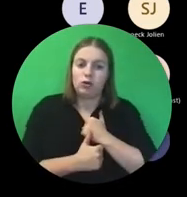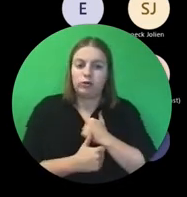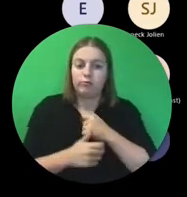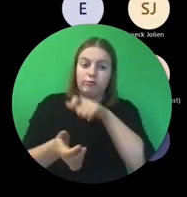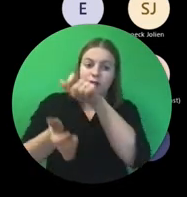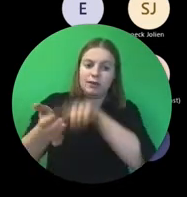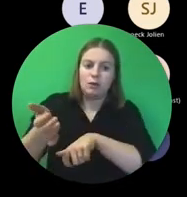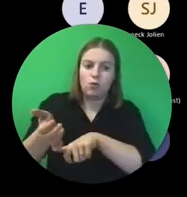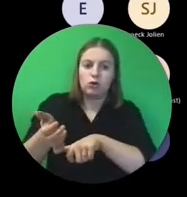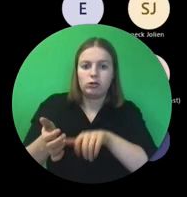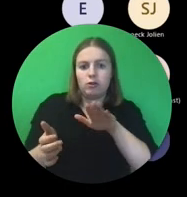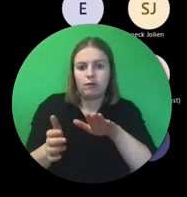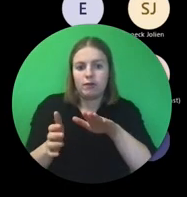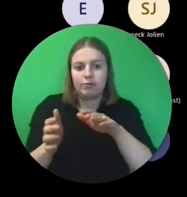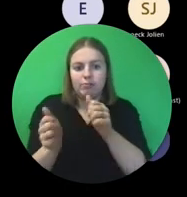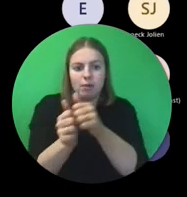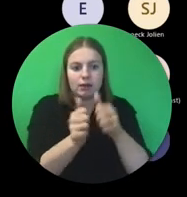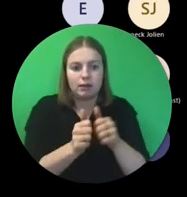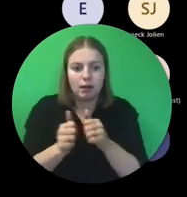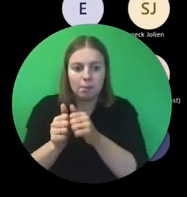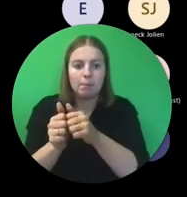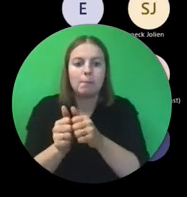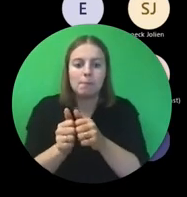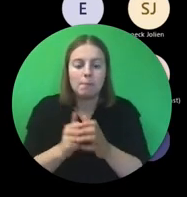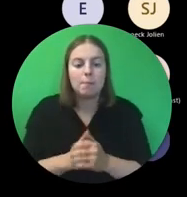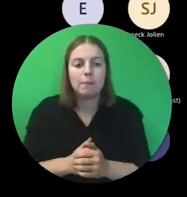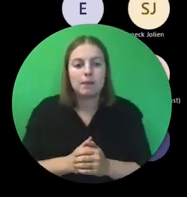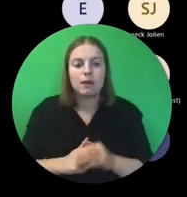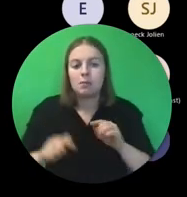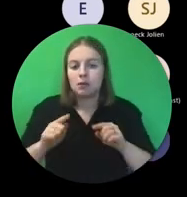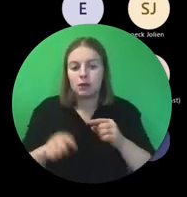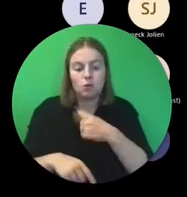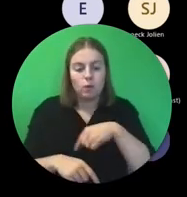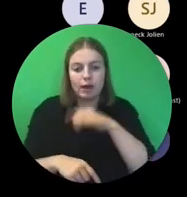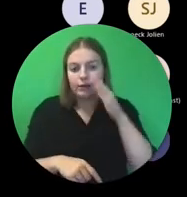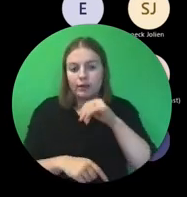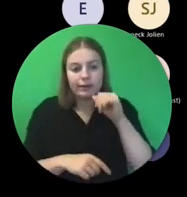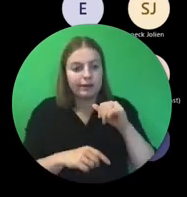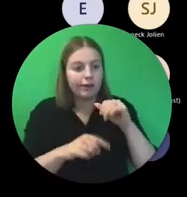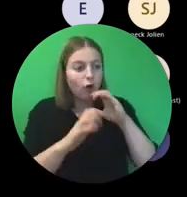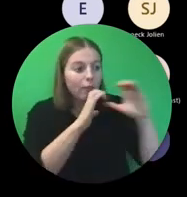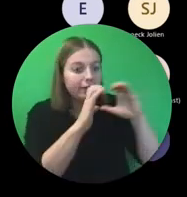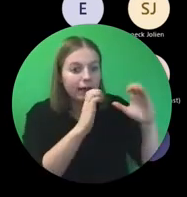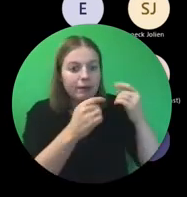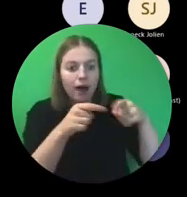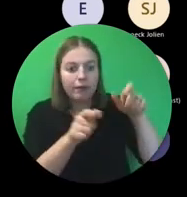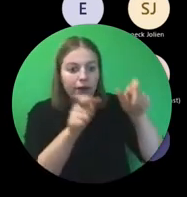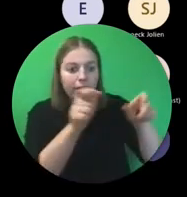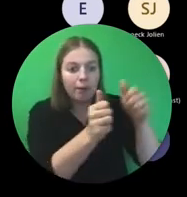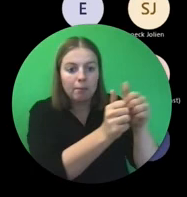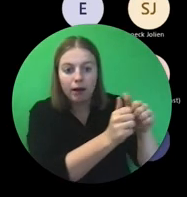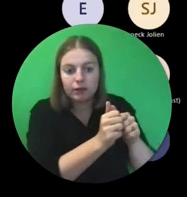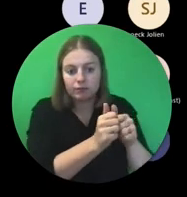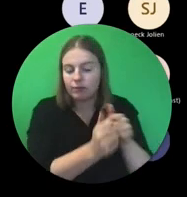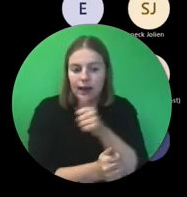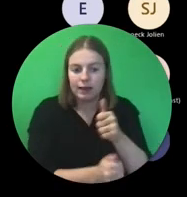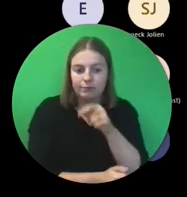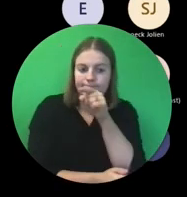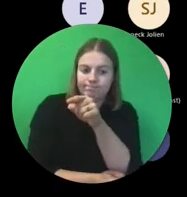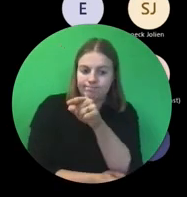vertegenwoordiger van het partnerschap. Dus wij gaan geen communicatie voeren met de anderen. Wij communiceren alleen met jullie.